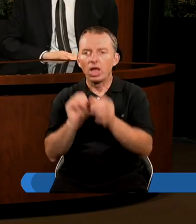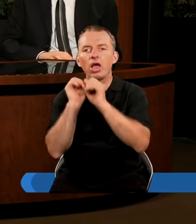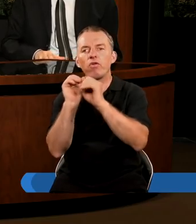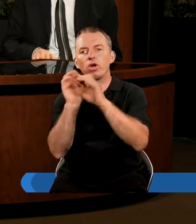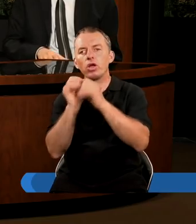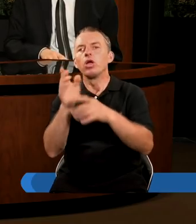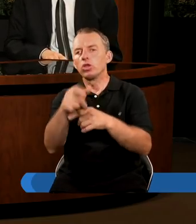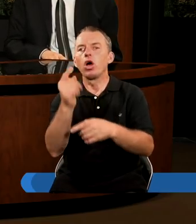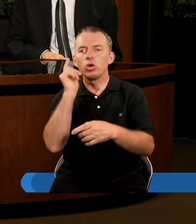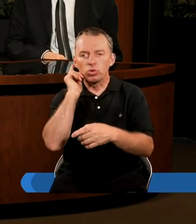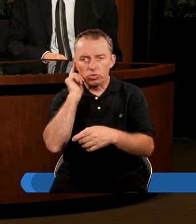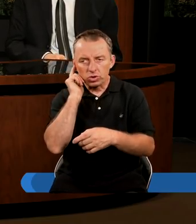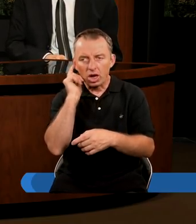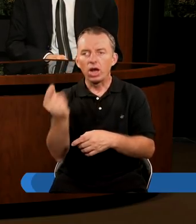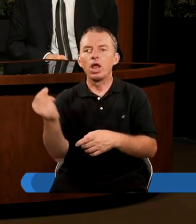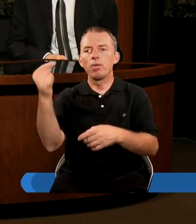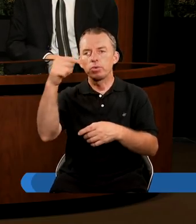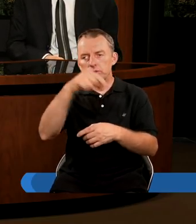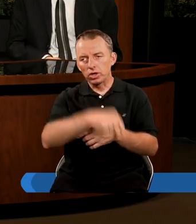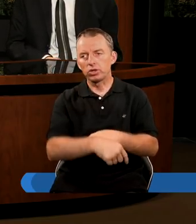informacja, że będzie to słyszalne przyjście?